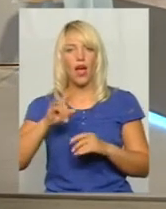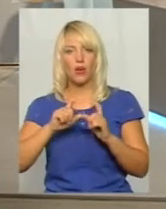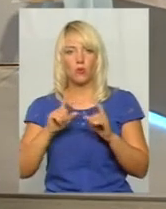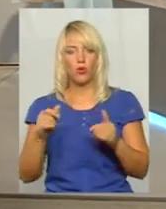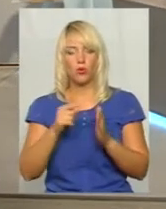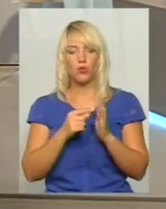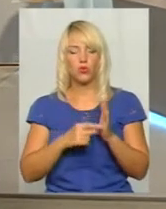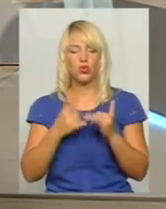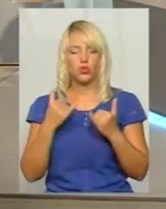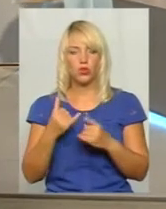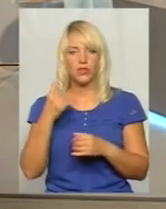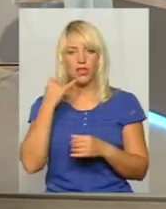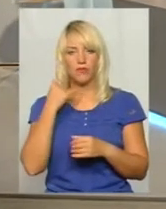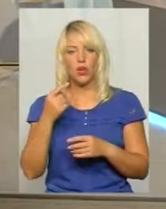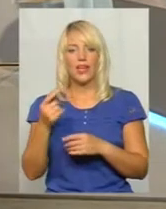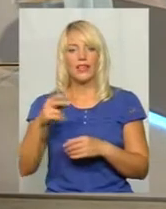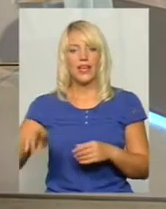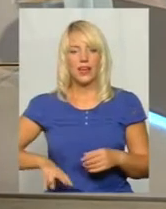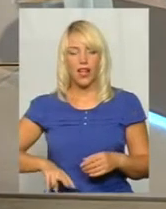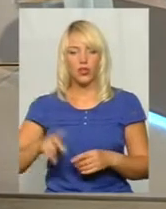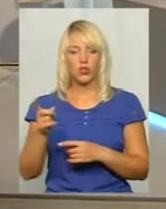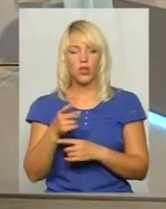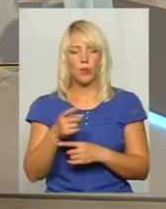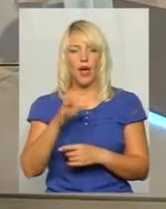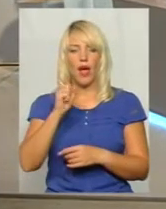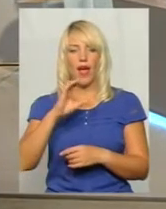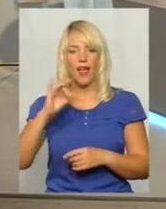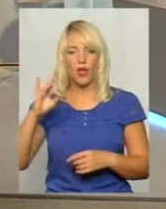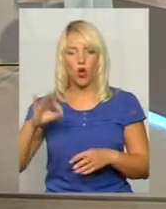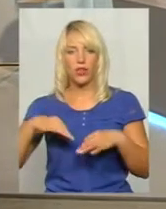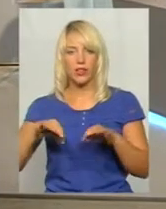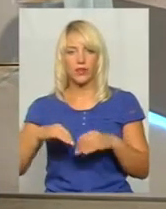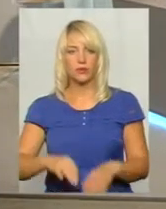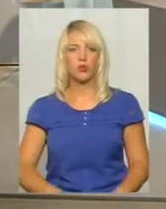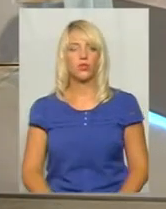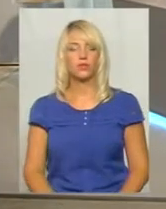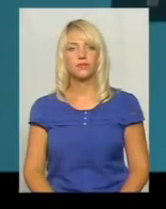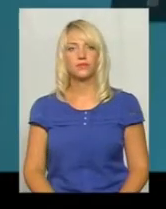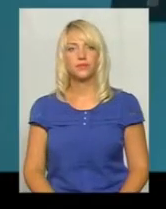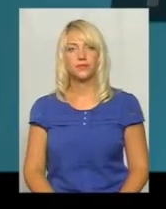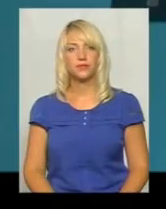щойно телефоном директор Тернопіль авіа-автотранспорту Юрій Малецький. Давайте послухаємо.